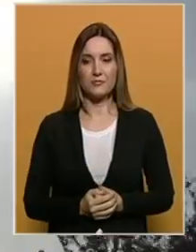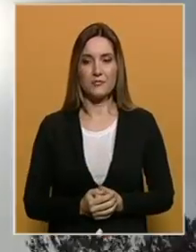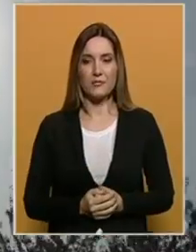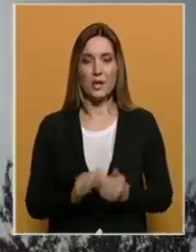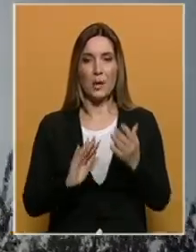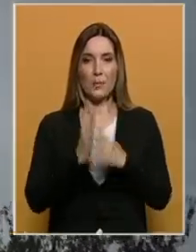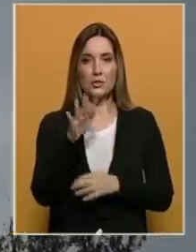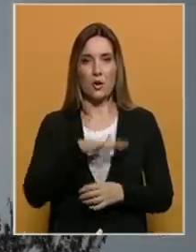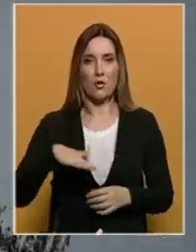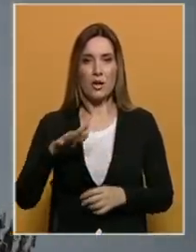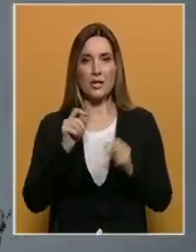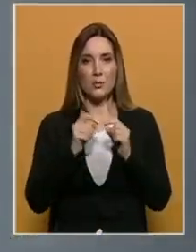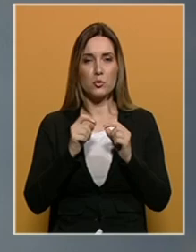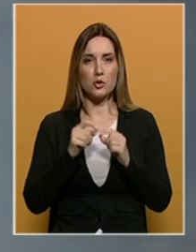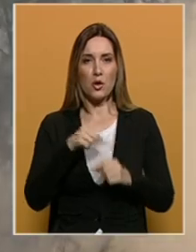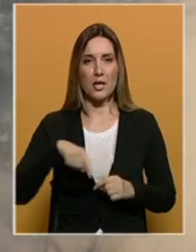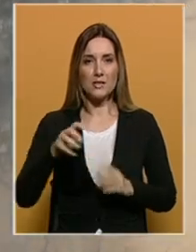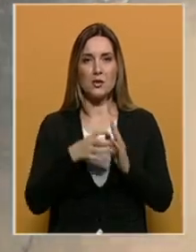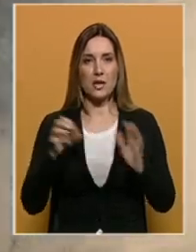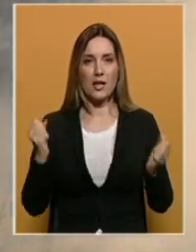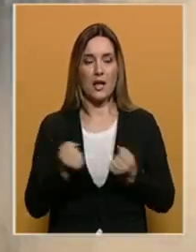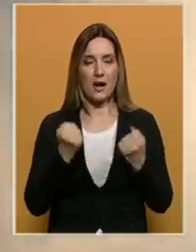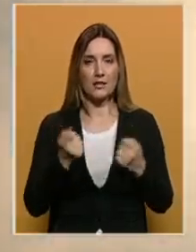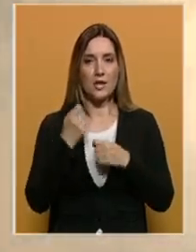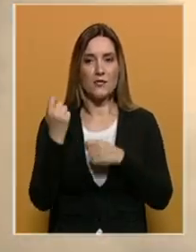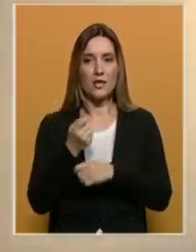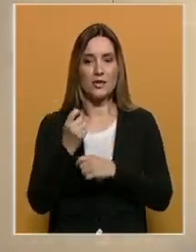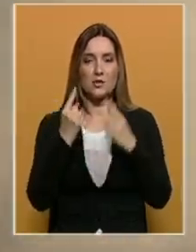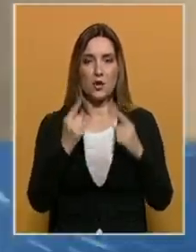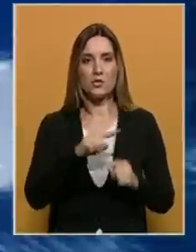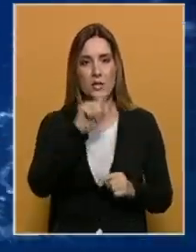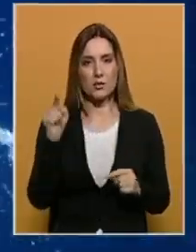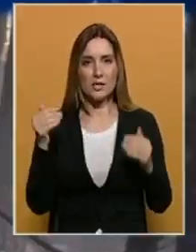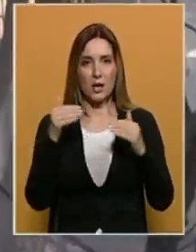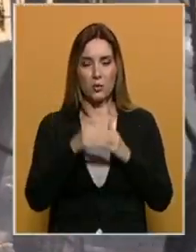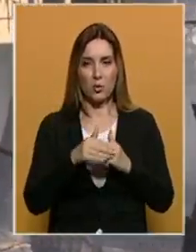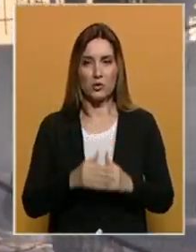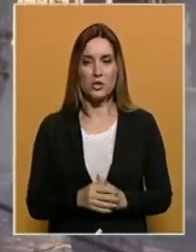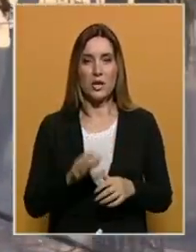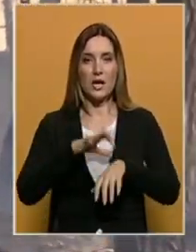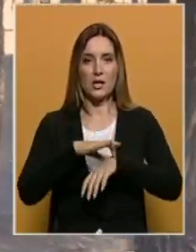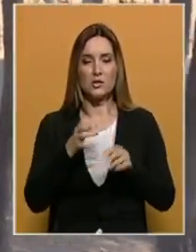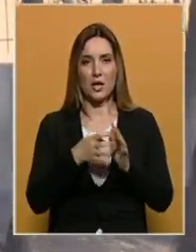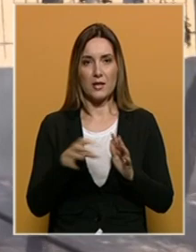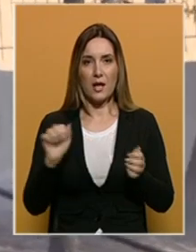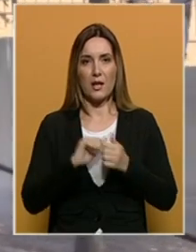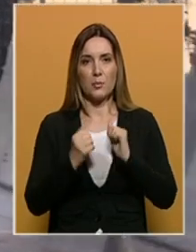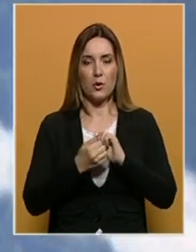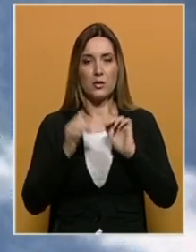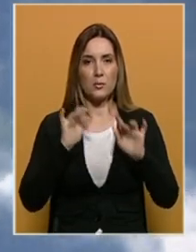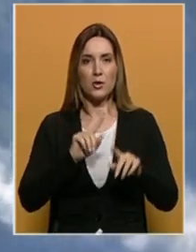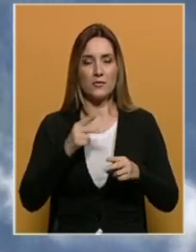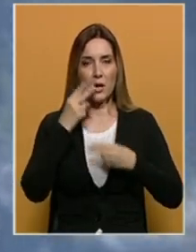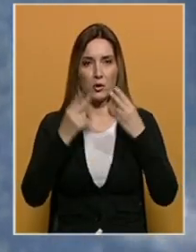Požari u okolini Buškog jezera i dalje aktivni vatrogasi ostaju cijelu noć na požarištima. Grčka se i dalje bori protiv